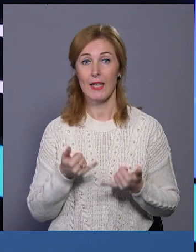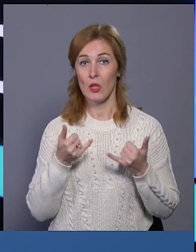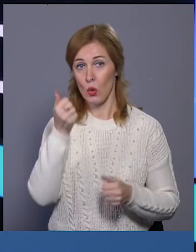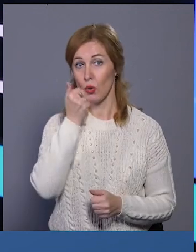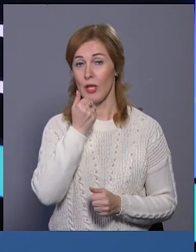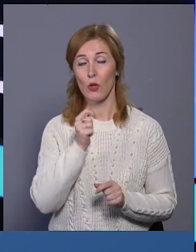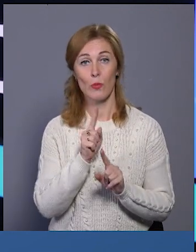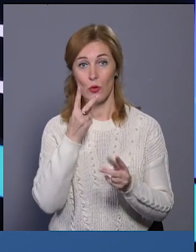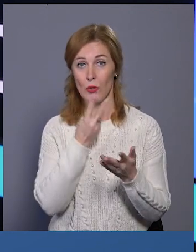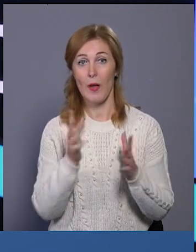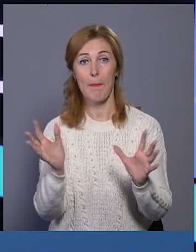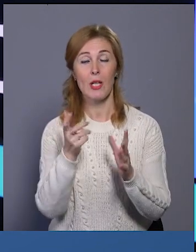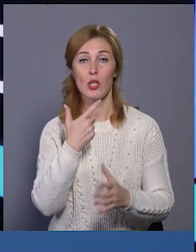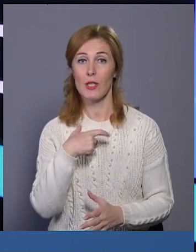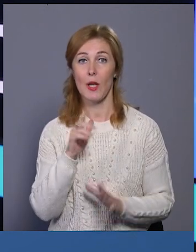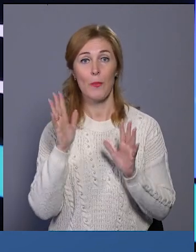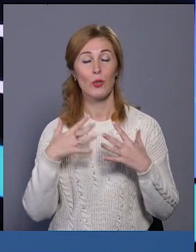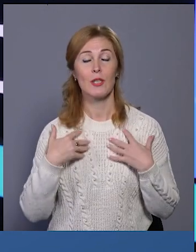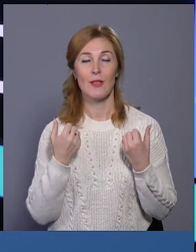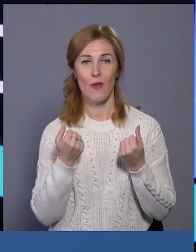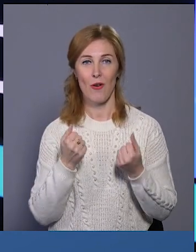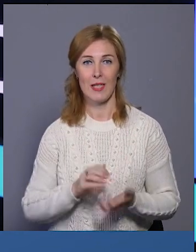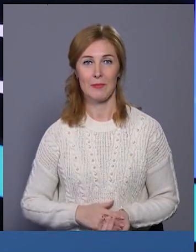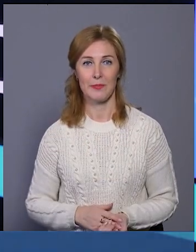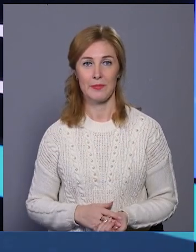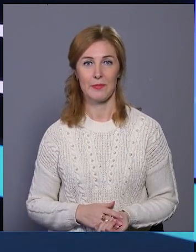Дякуємо, що дивитесь. Бережіть себе та будьте здорові.